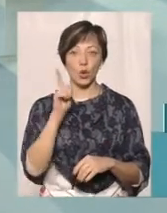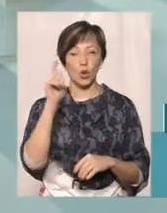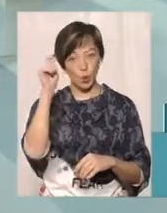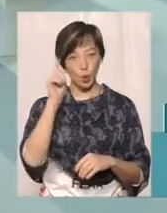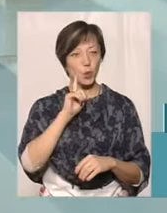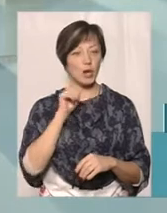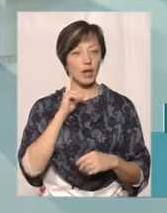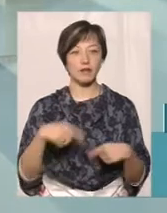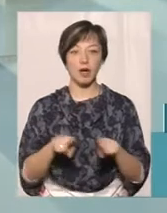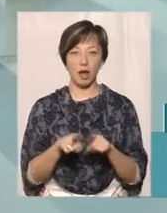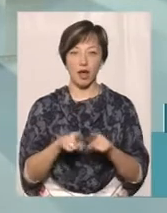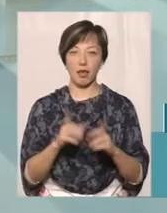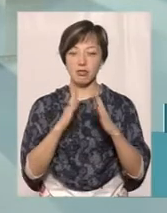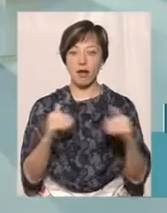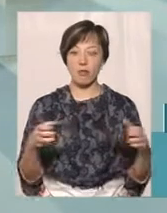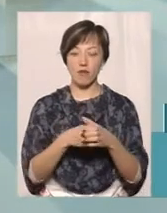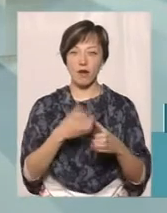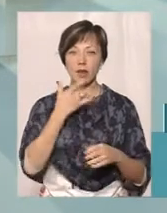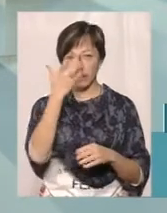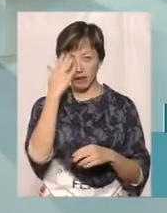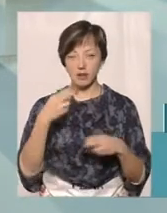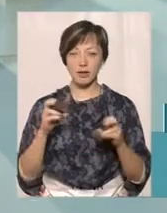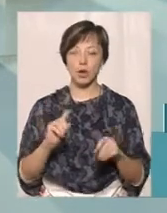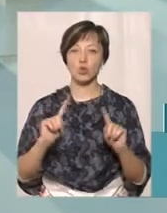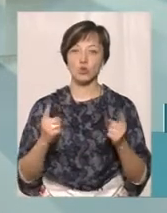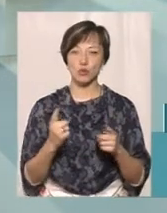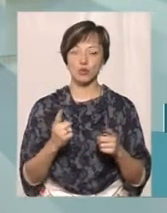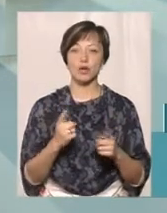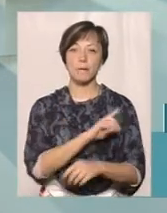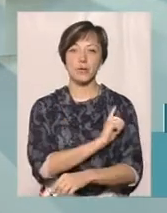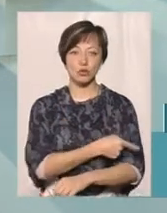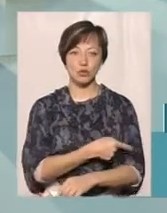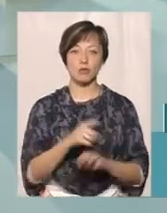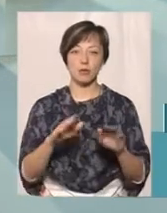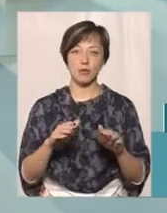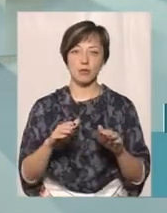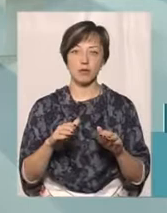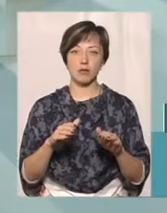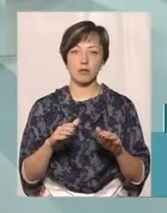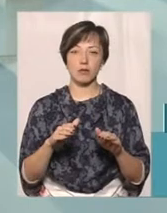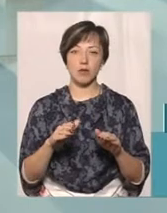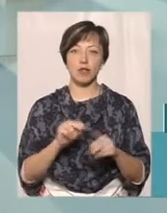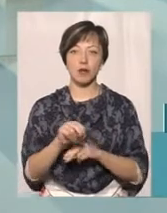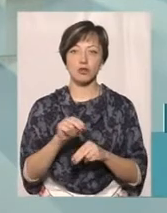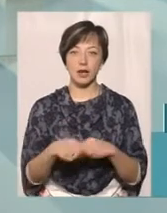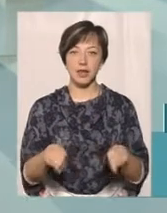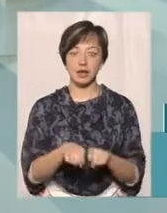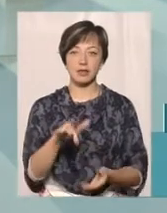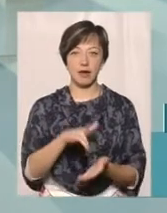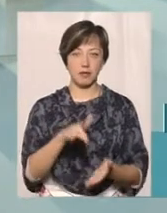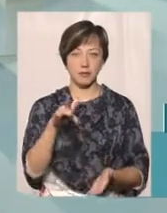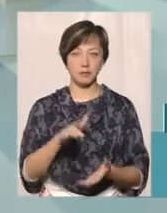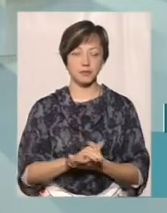таке таборування літнє, де дуже потужно проходить навчальний такий центр.